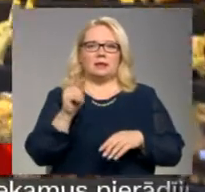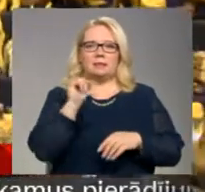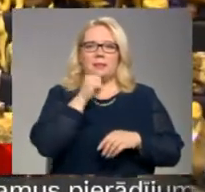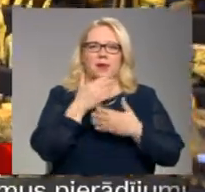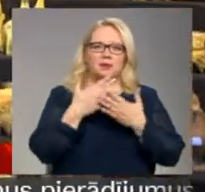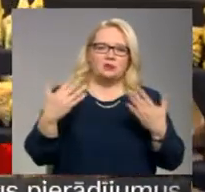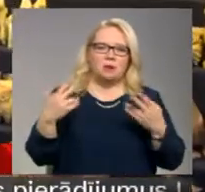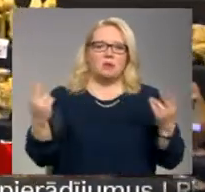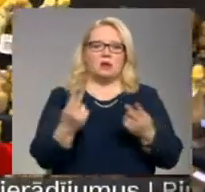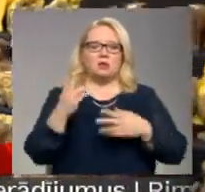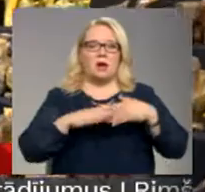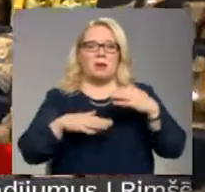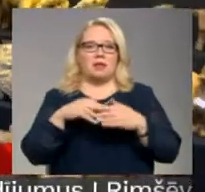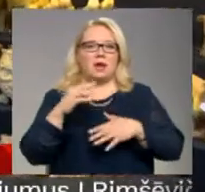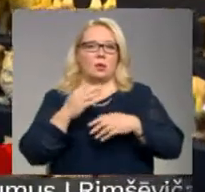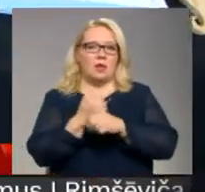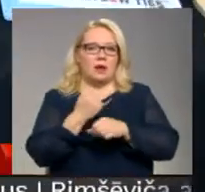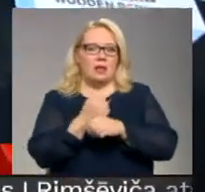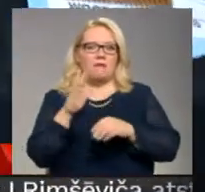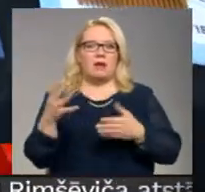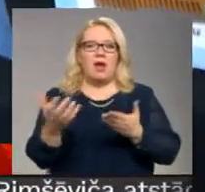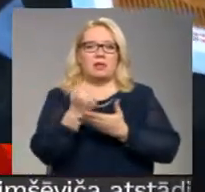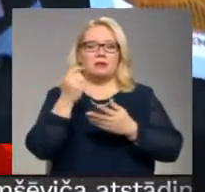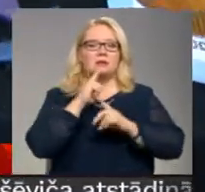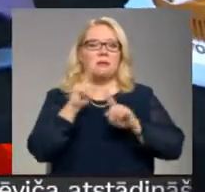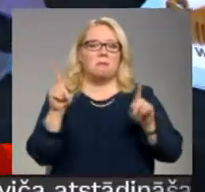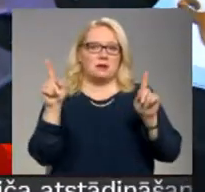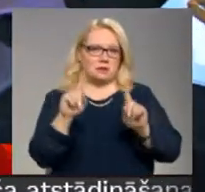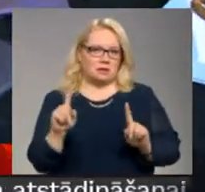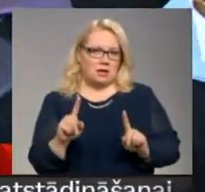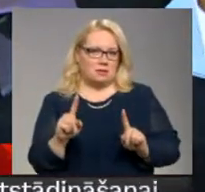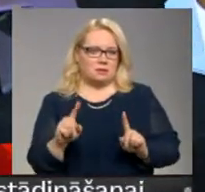un tradicionālajiem amatnieku darinājumiem var atrast arī neparastas lietas.